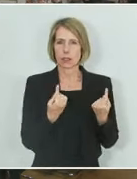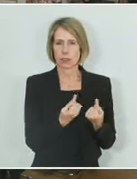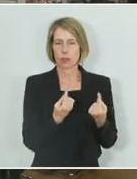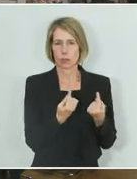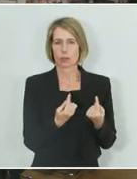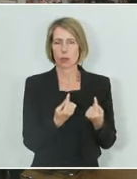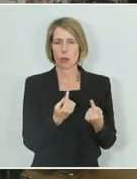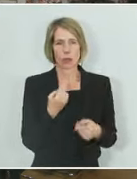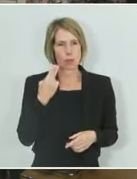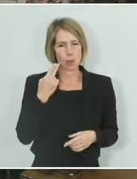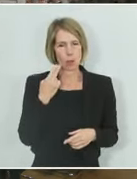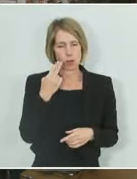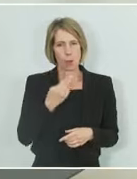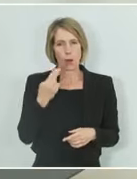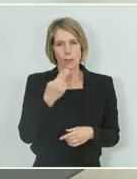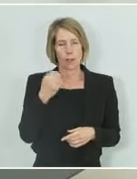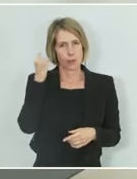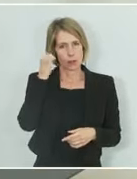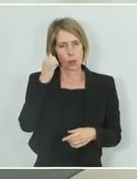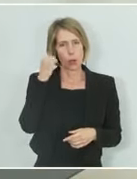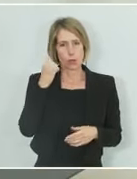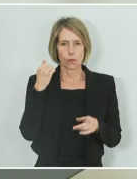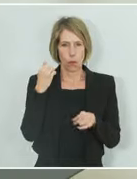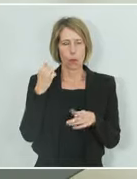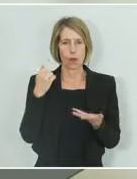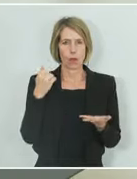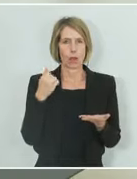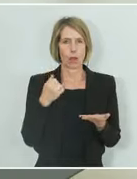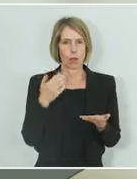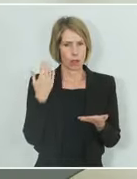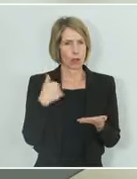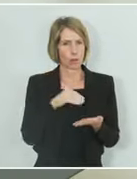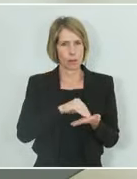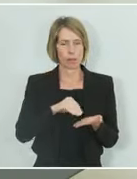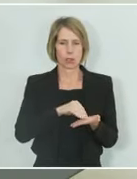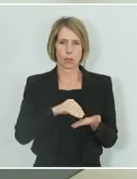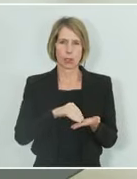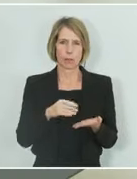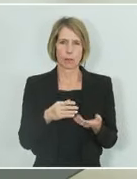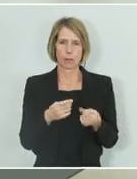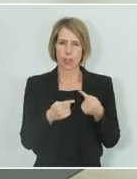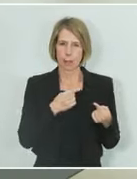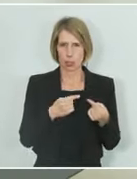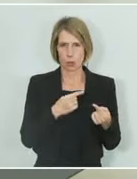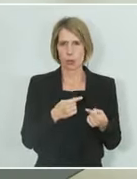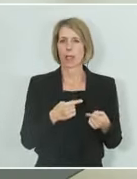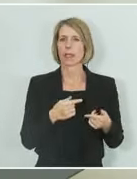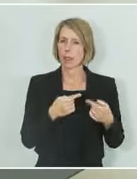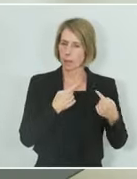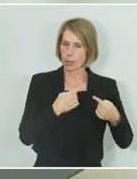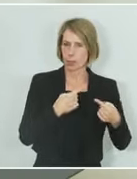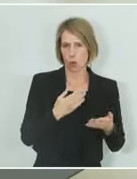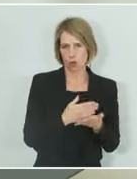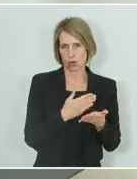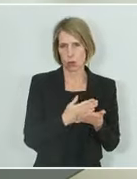Norden Kosovo beschrieben. In unserem Gespräch im Jahr